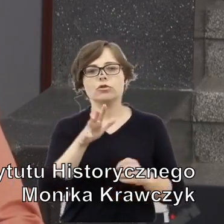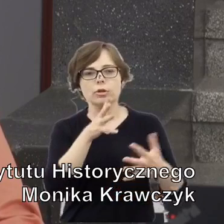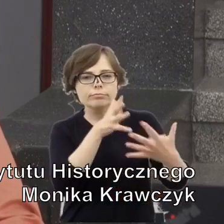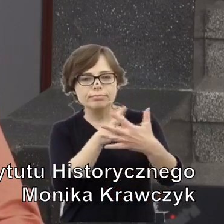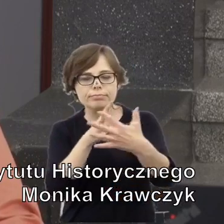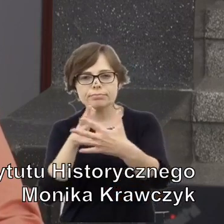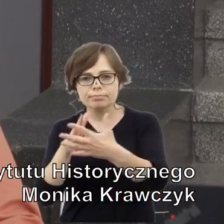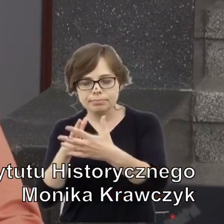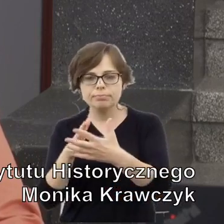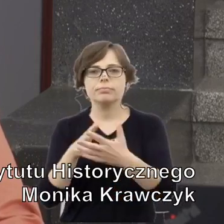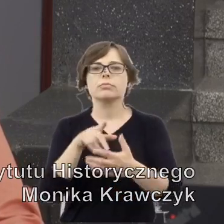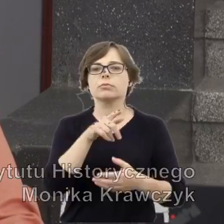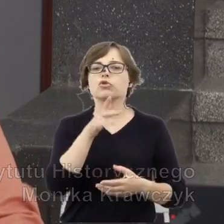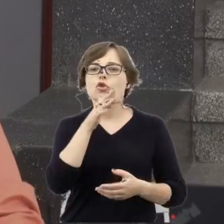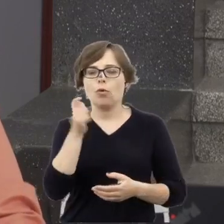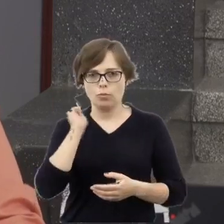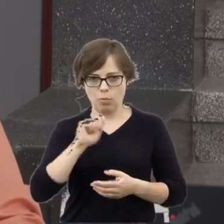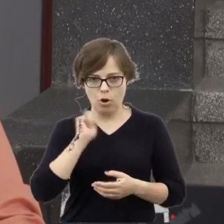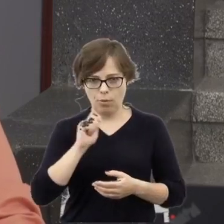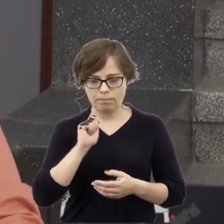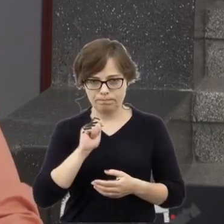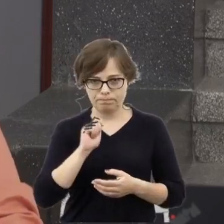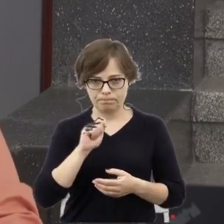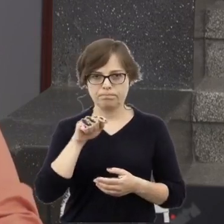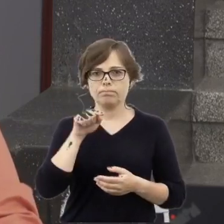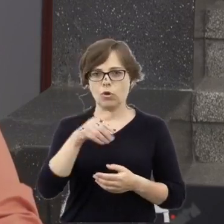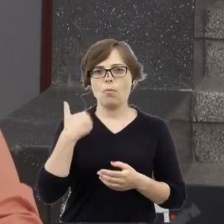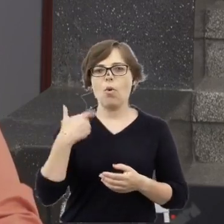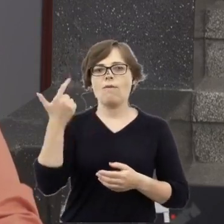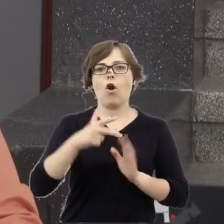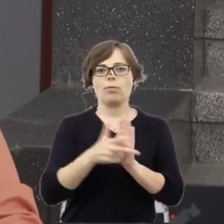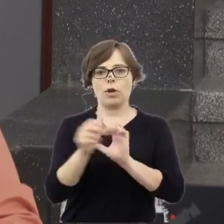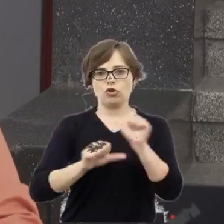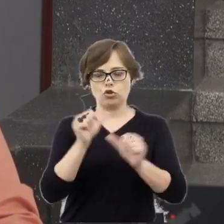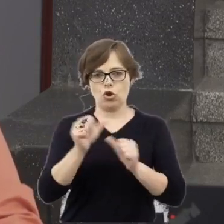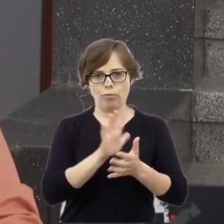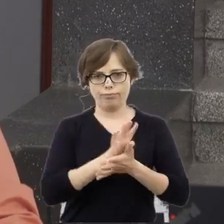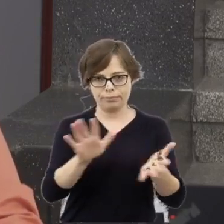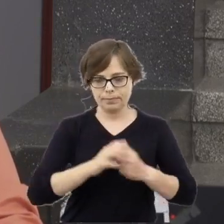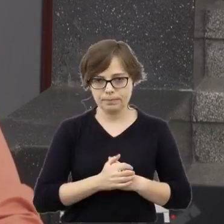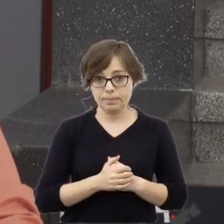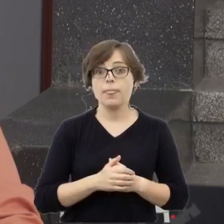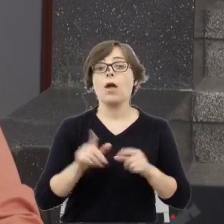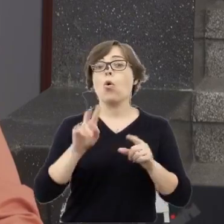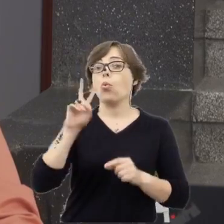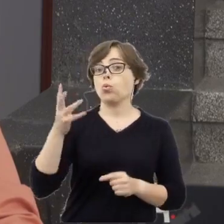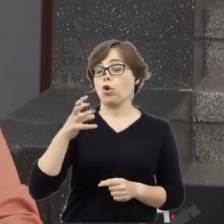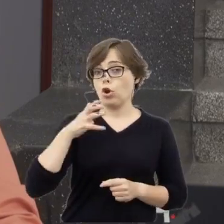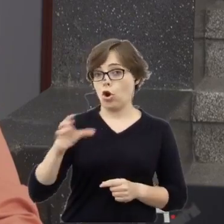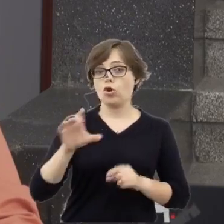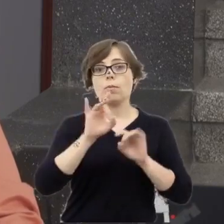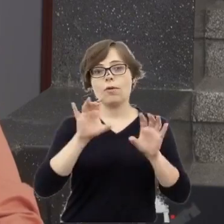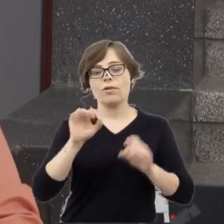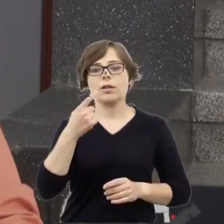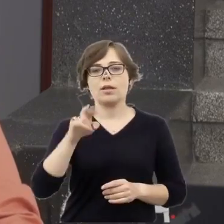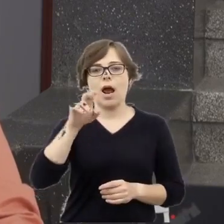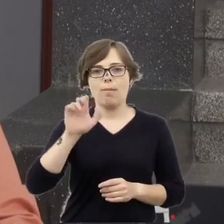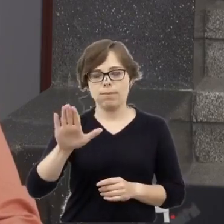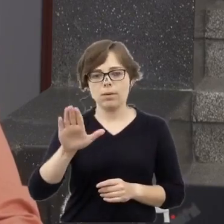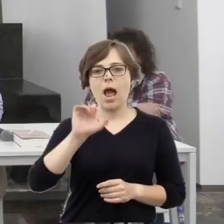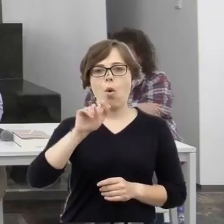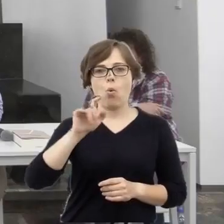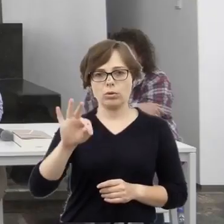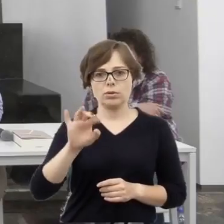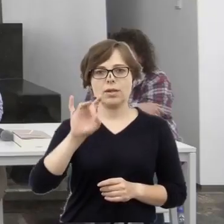2018 roku. Naszym gościem jest też prof. dr hab. August